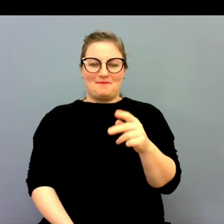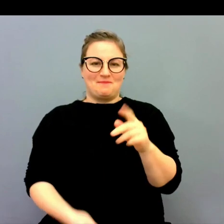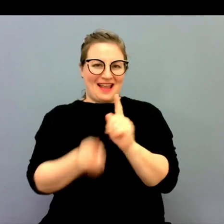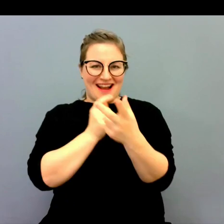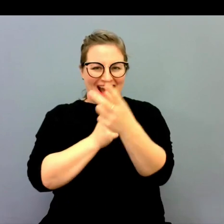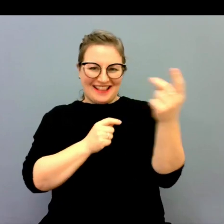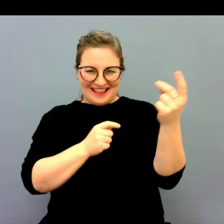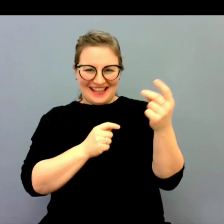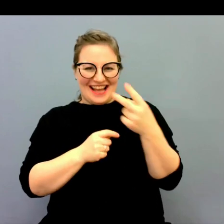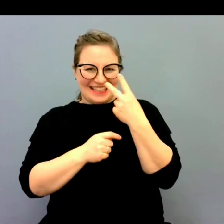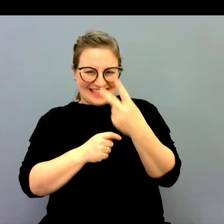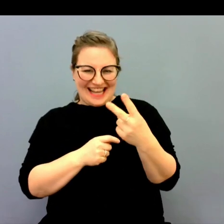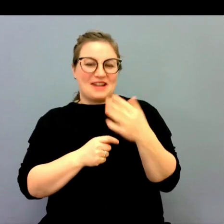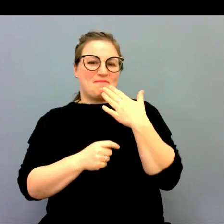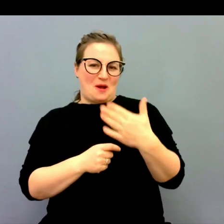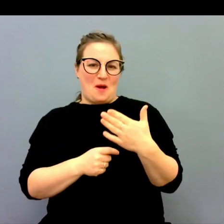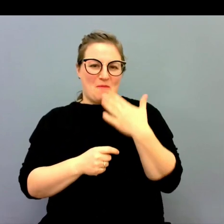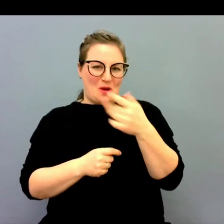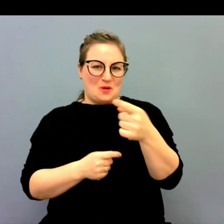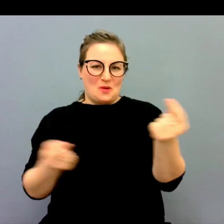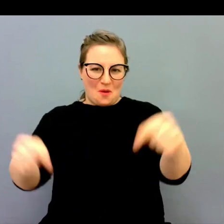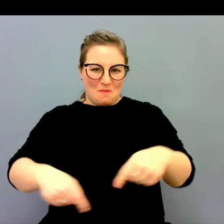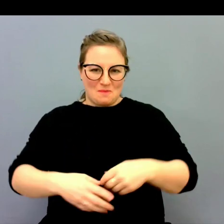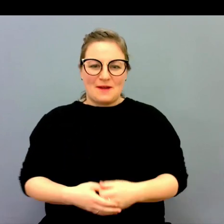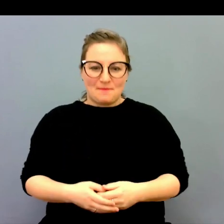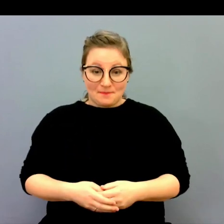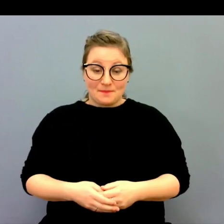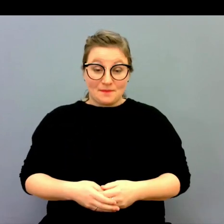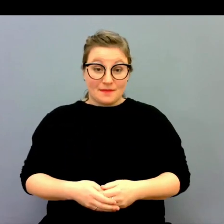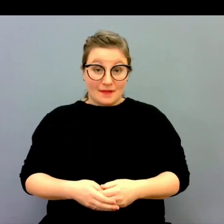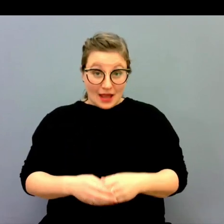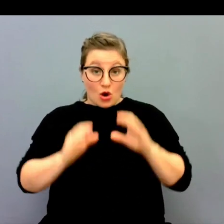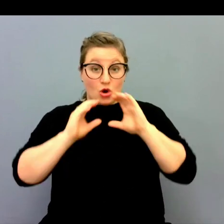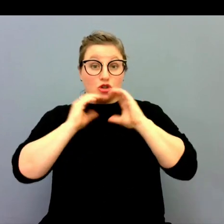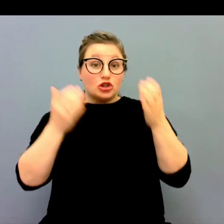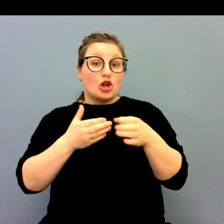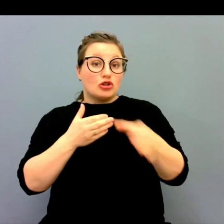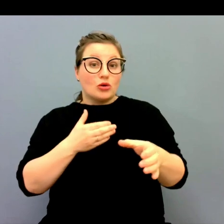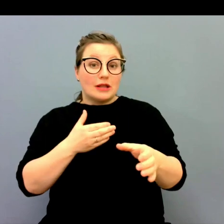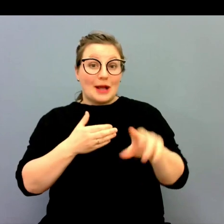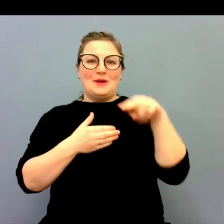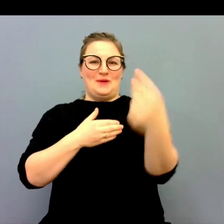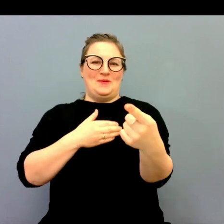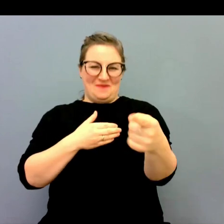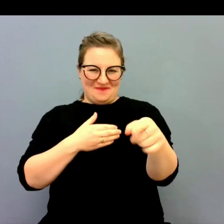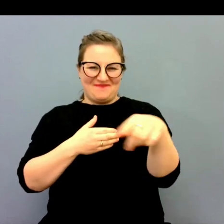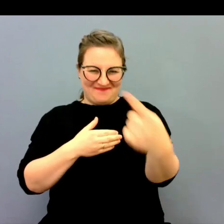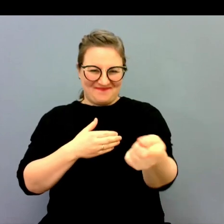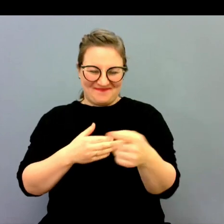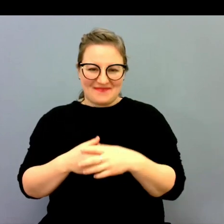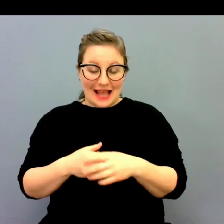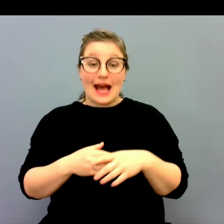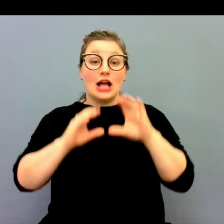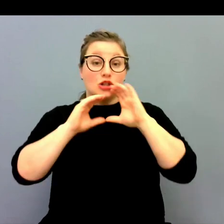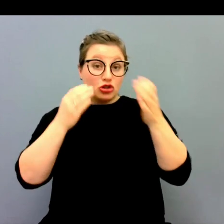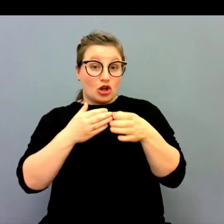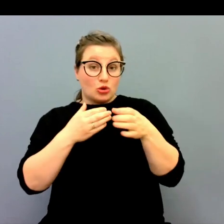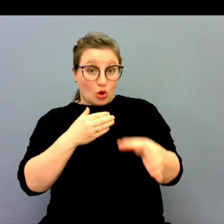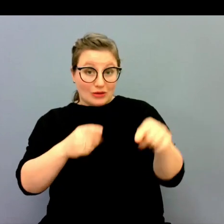Men det kanske ni andra gör. Men det är jättebra att du är här. Och socialutskottet ska jag säga nu ser jag dig. Bra.